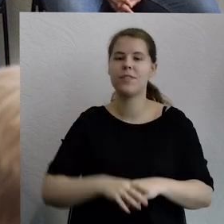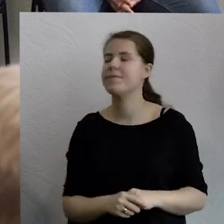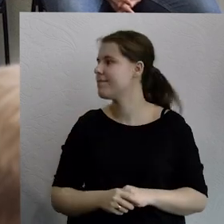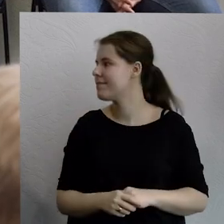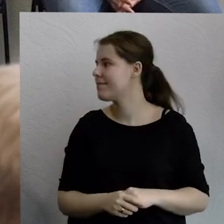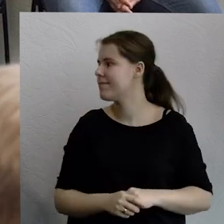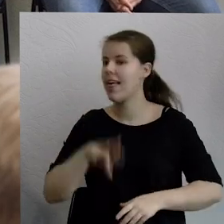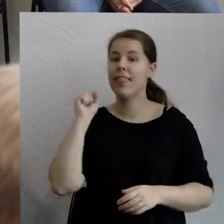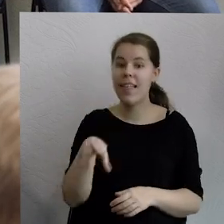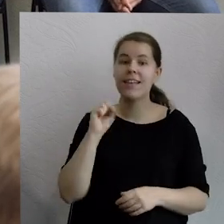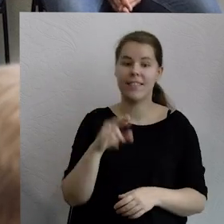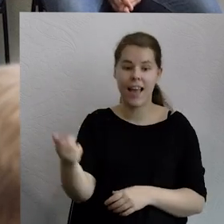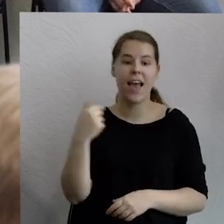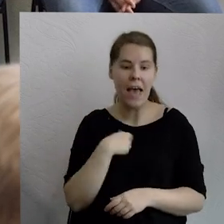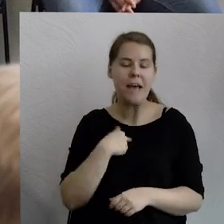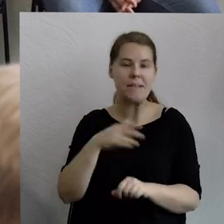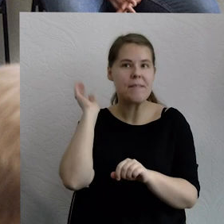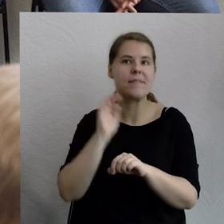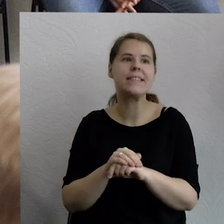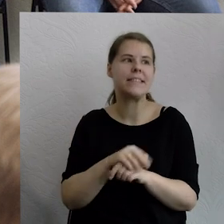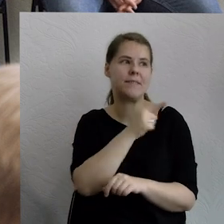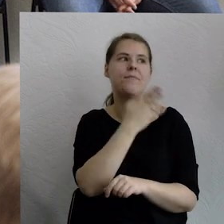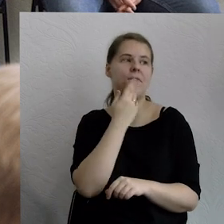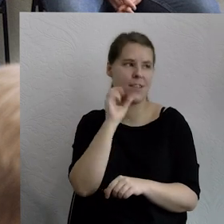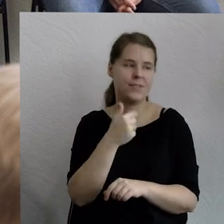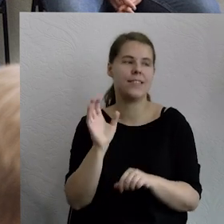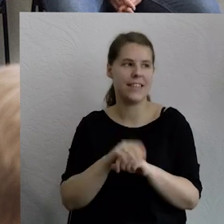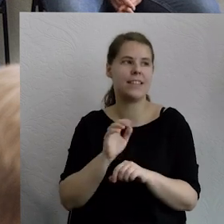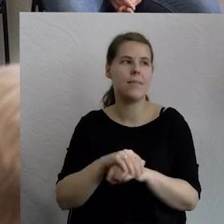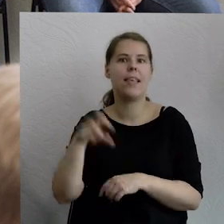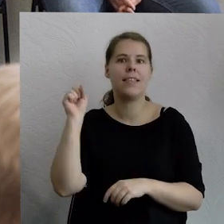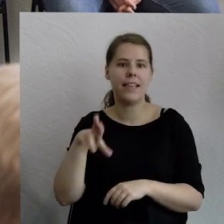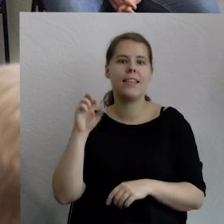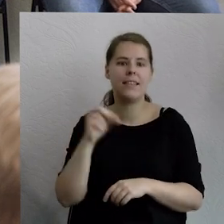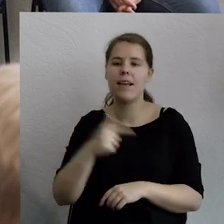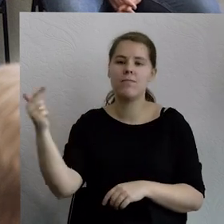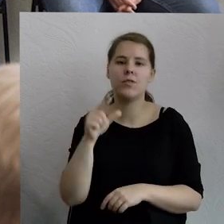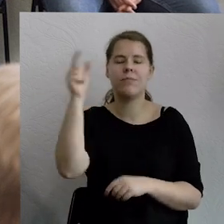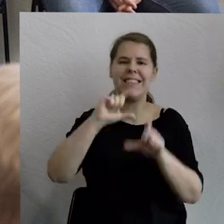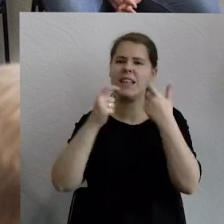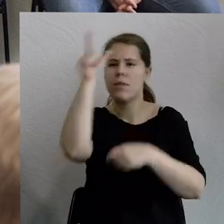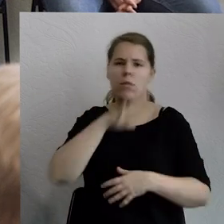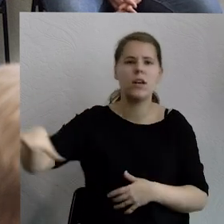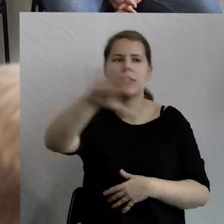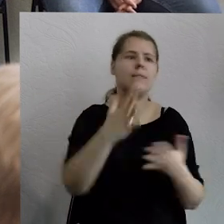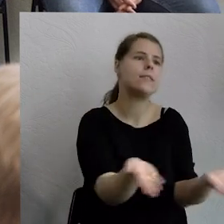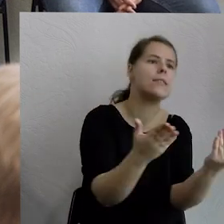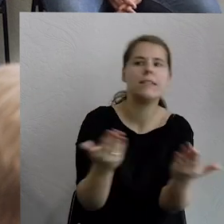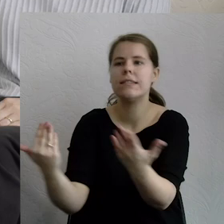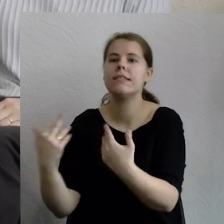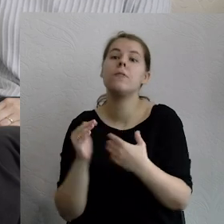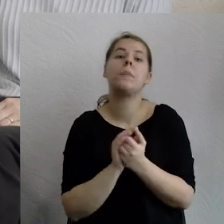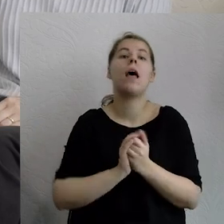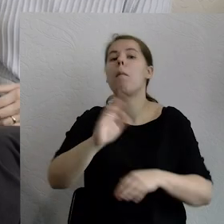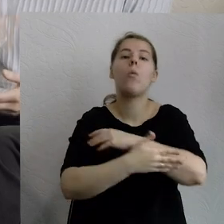Podpisuję się pod tym, co Karolina powiedziała. Rzeczywiście to mobilizacja społeczna, ale też wokół właśnie narracji.